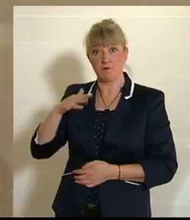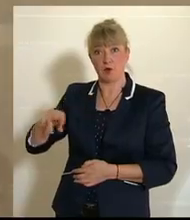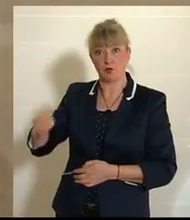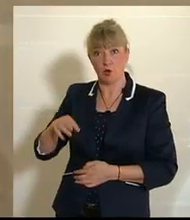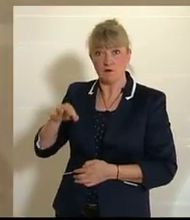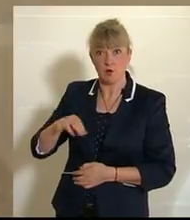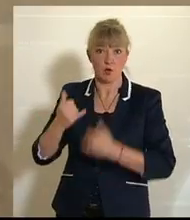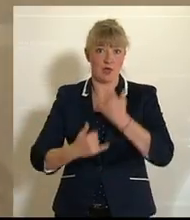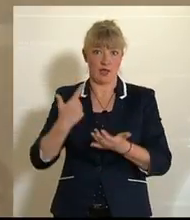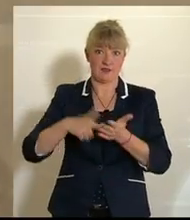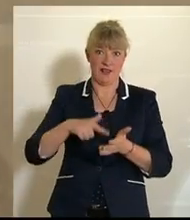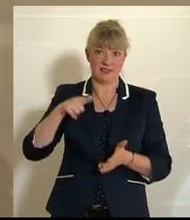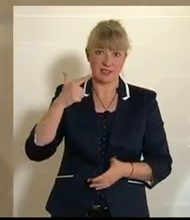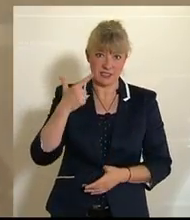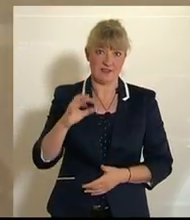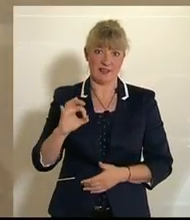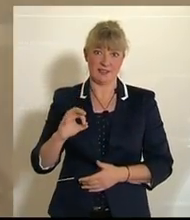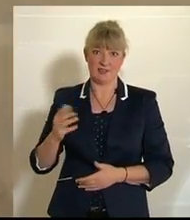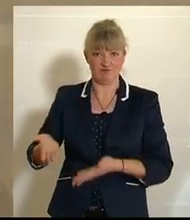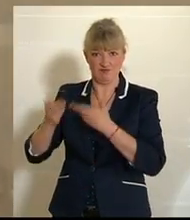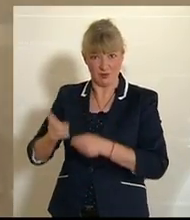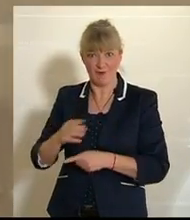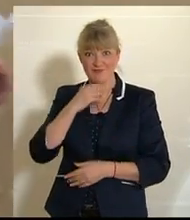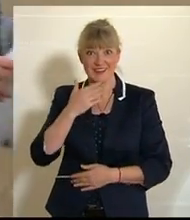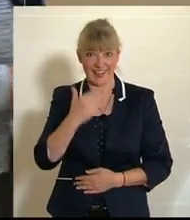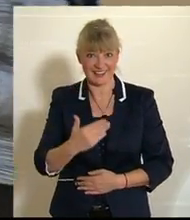für das Jahr 2020 zu erhöhen. Vielen Dank.